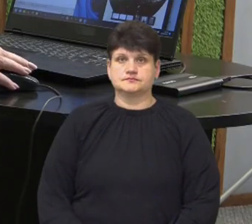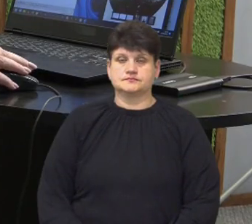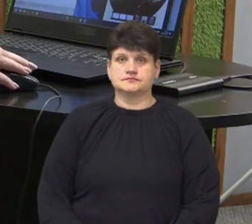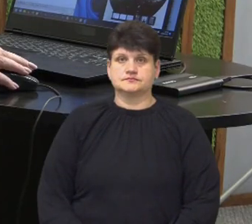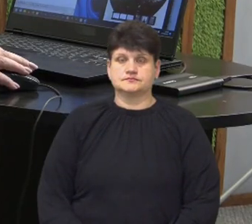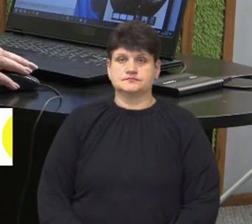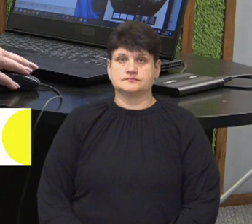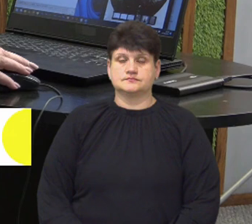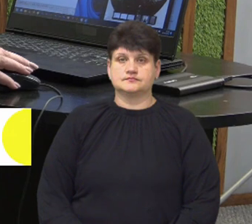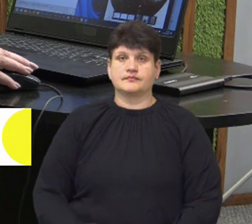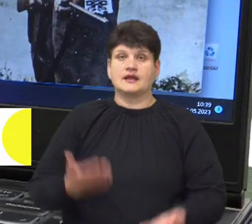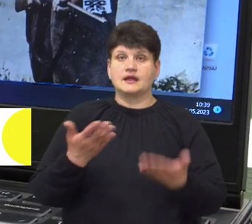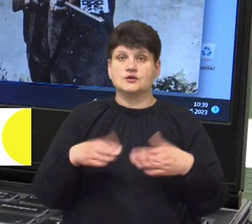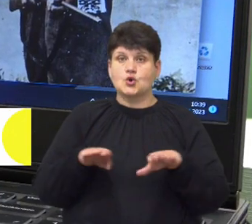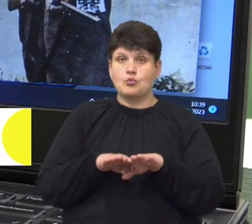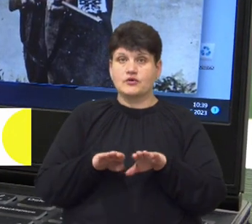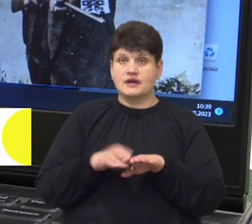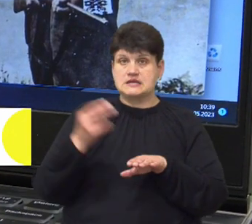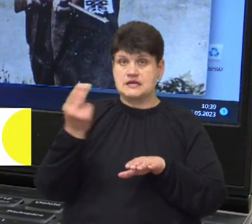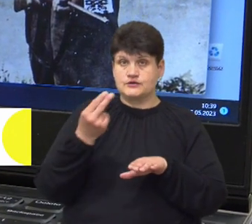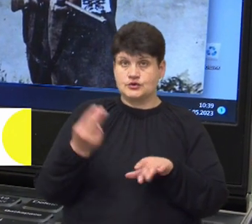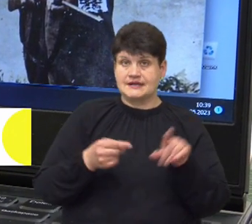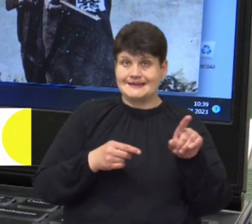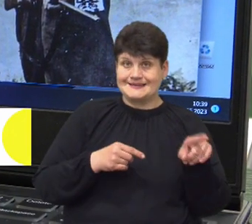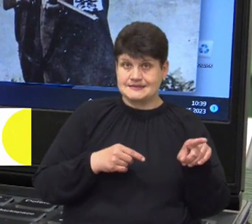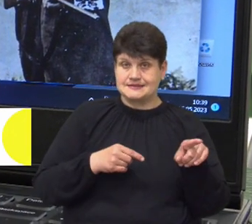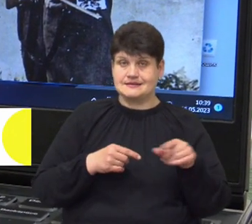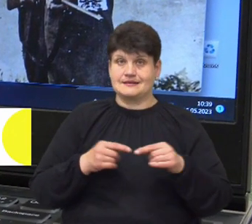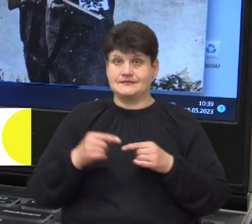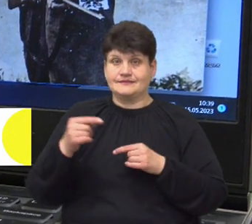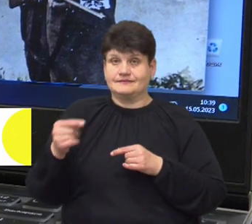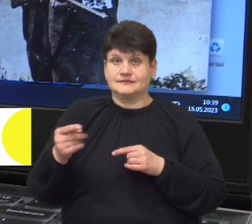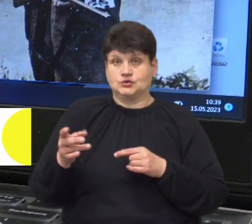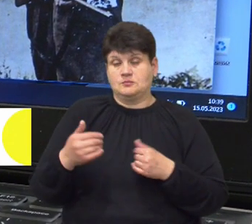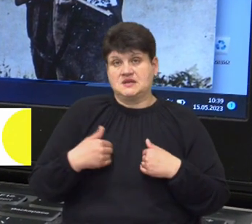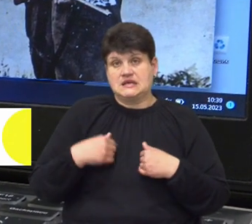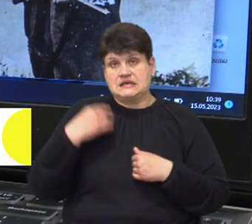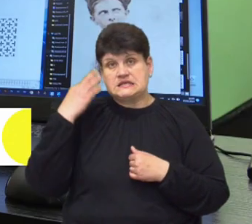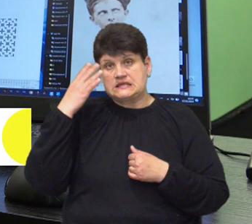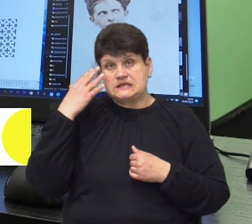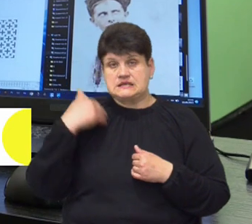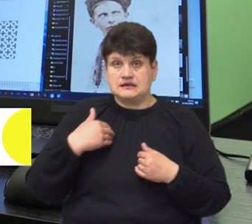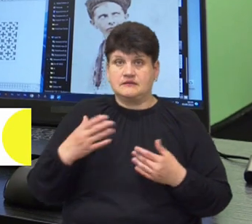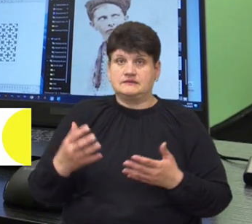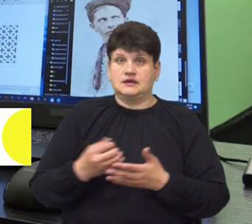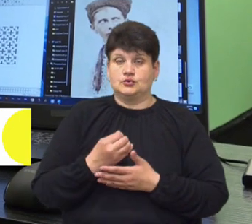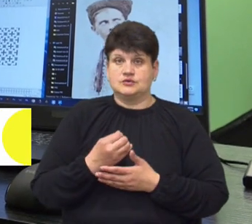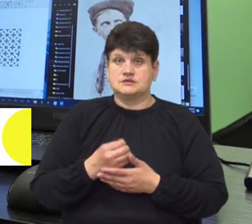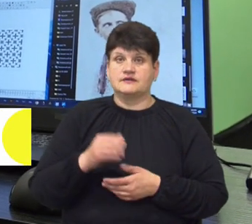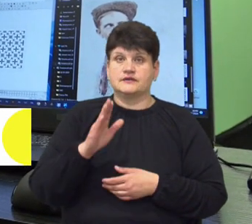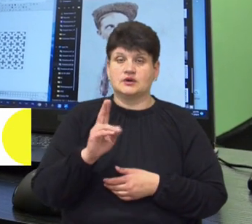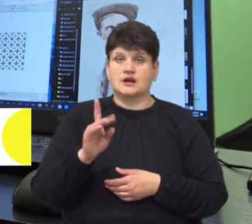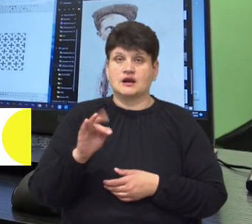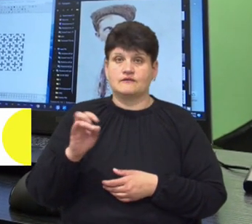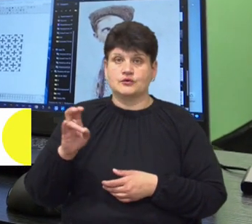Якщо порівняти цей візерунок і ось цей невіддалені, то мені здається, що нам все-таки вдалося. Вікторія Кривуніс